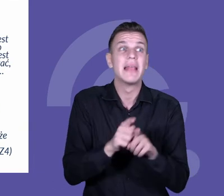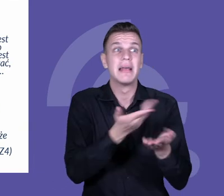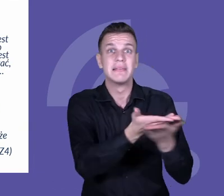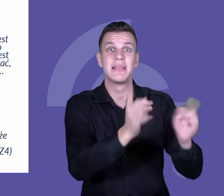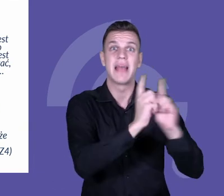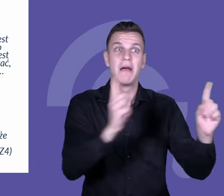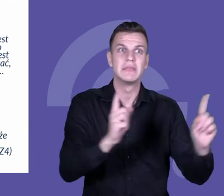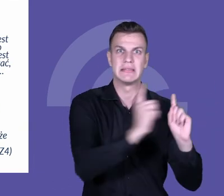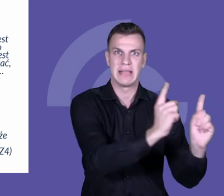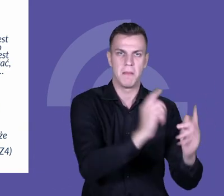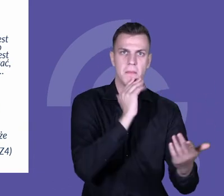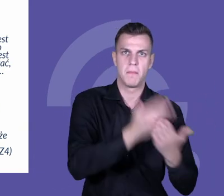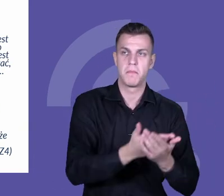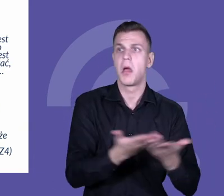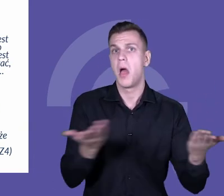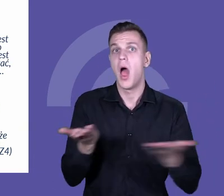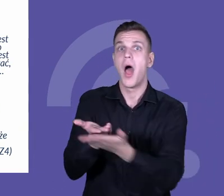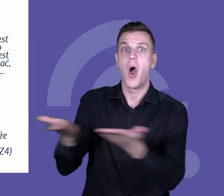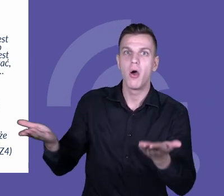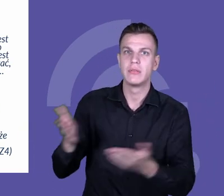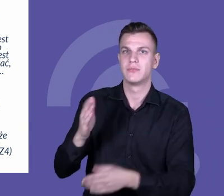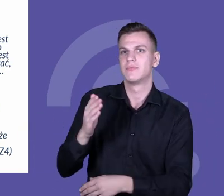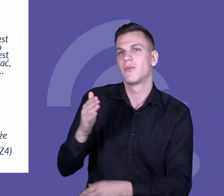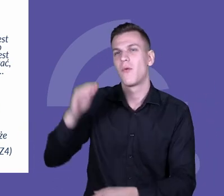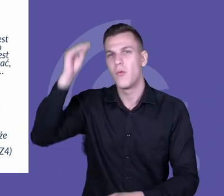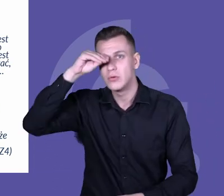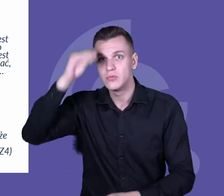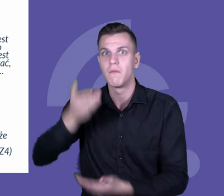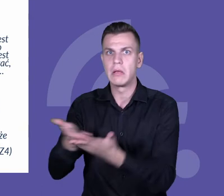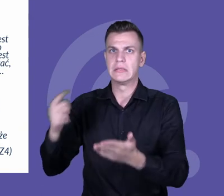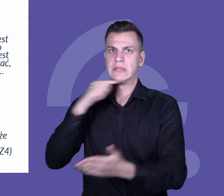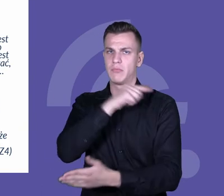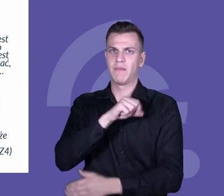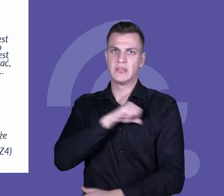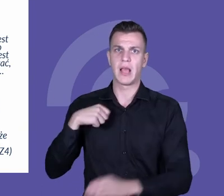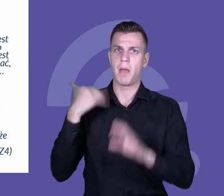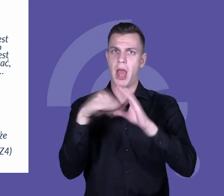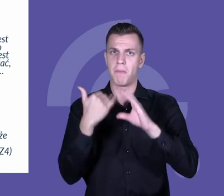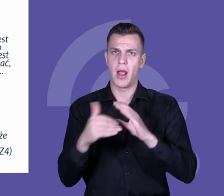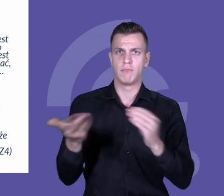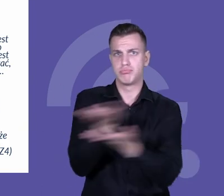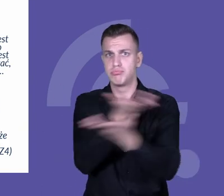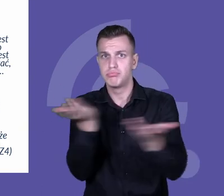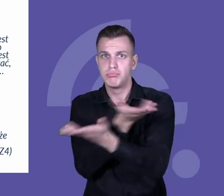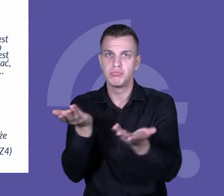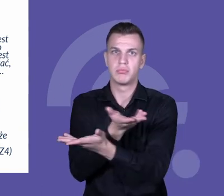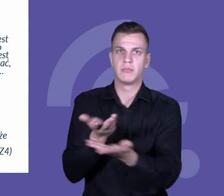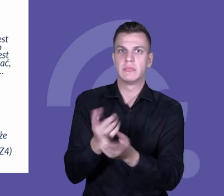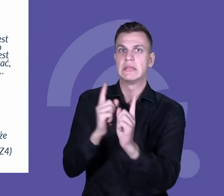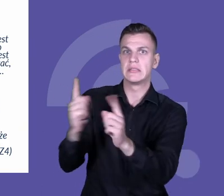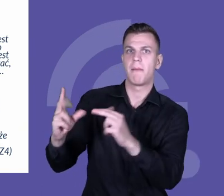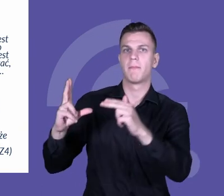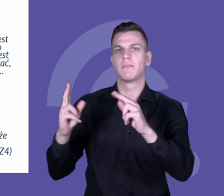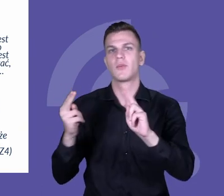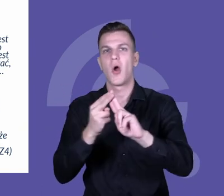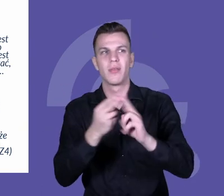zaczęli załatwiać sprawy mailowo, już nawet rodziców to nie wdrażają, tylko sami się skrzykują, zgadują co potrzeba i piszą do